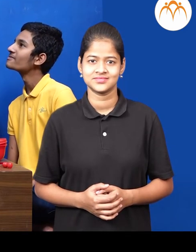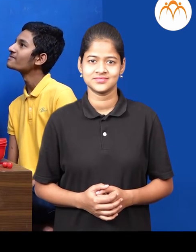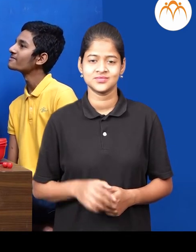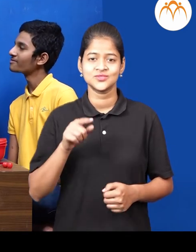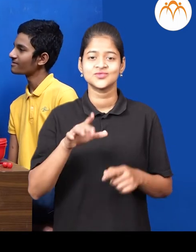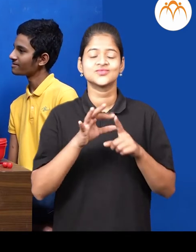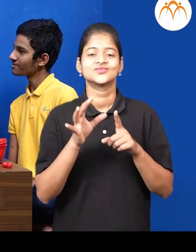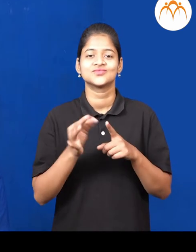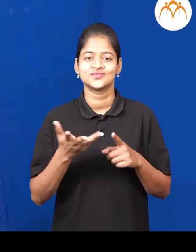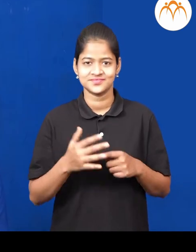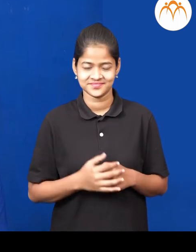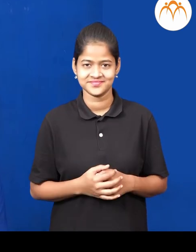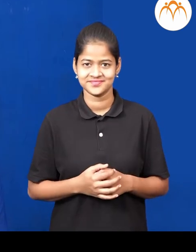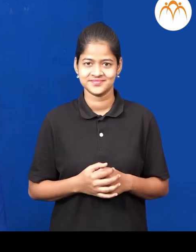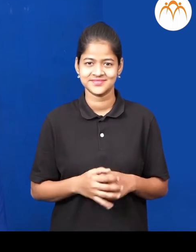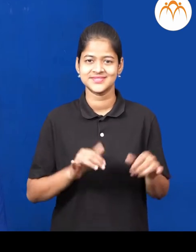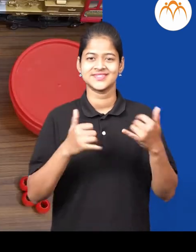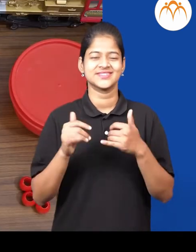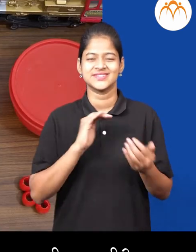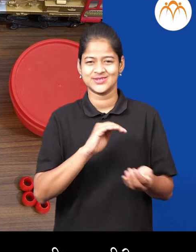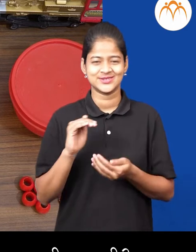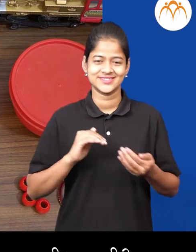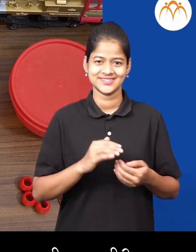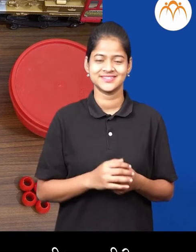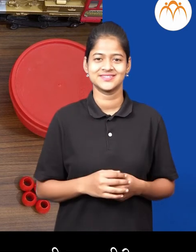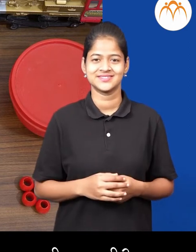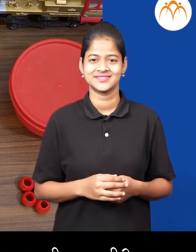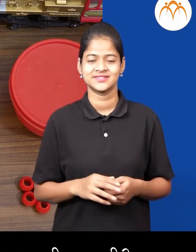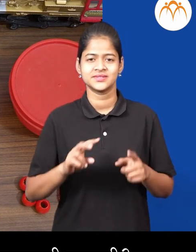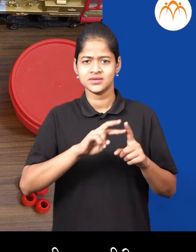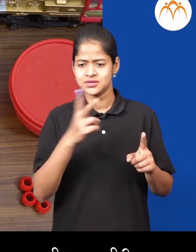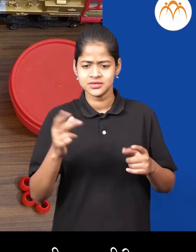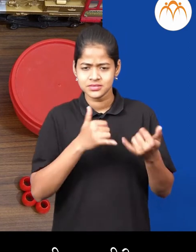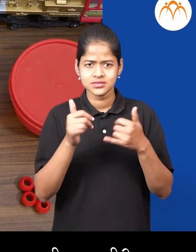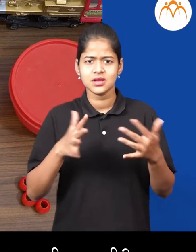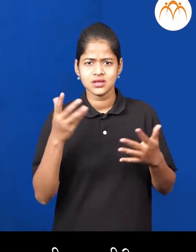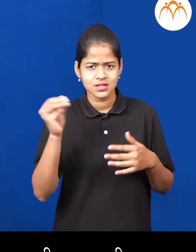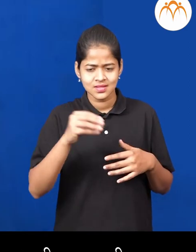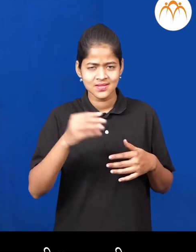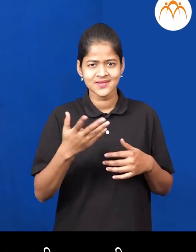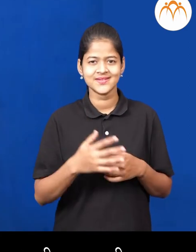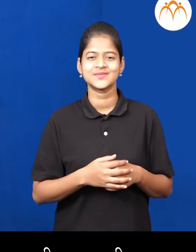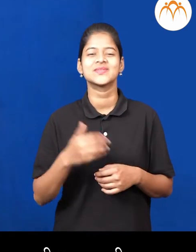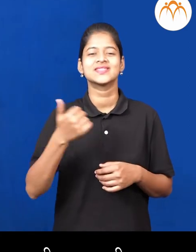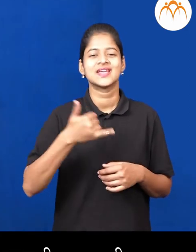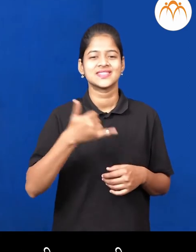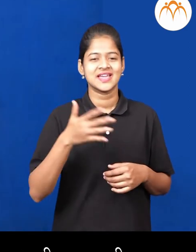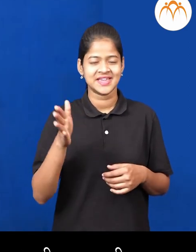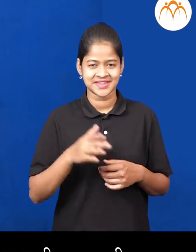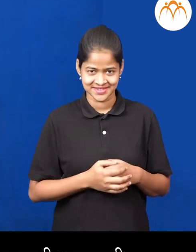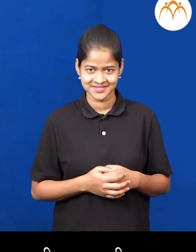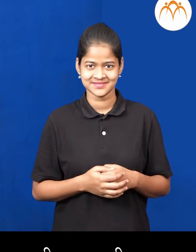काई करता है? भाद दुकली अरे मैं युड़ी सगे इतर खेल नी कशासा ती कडली? ती दादा नी कडली